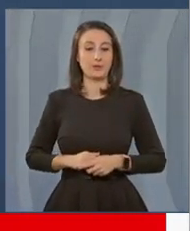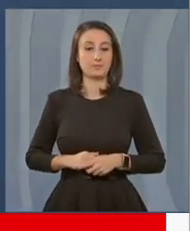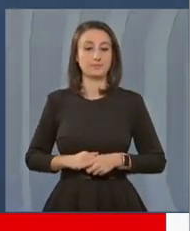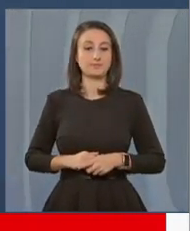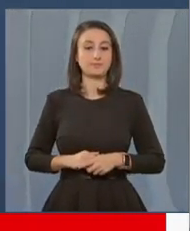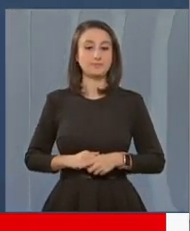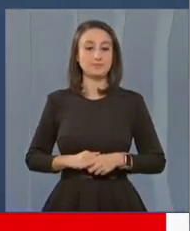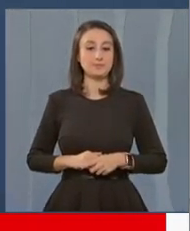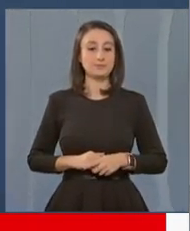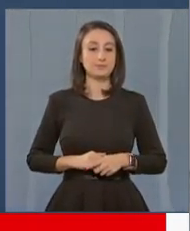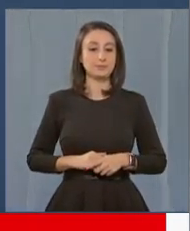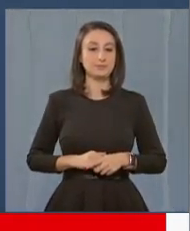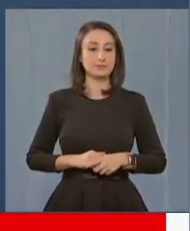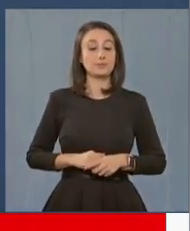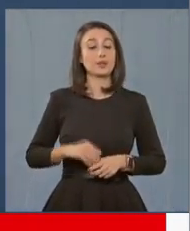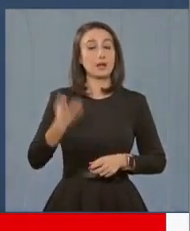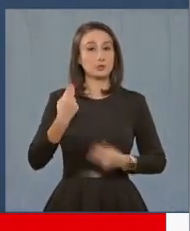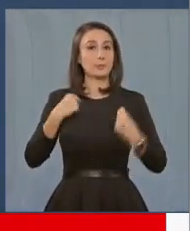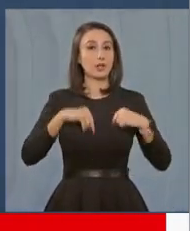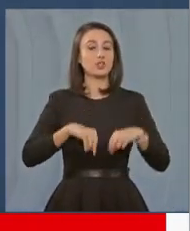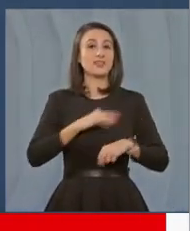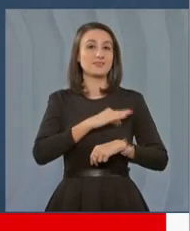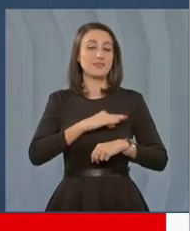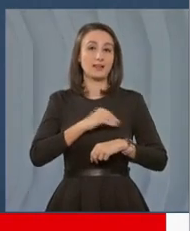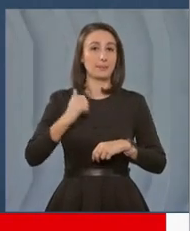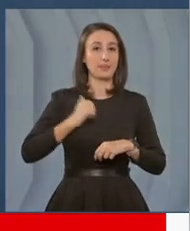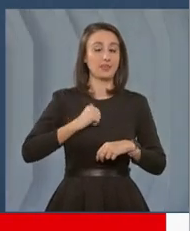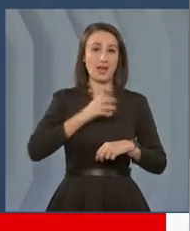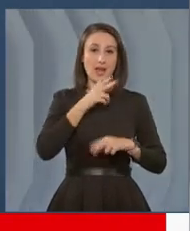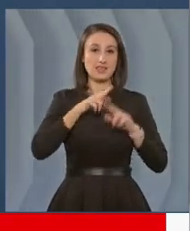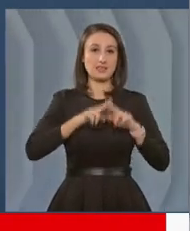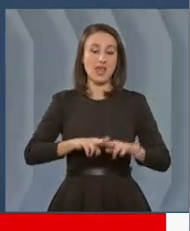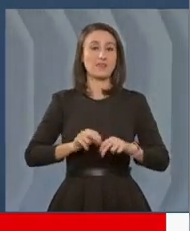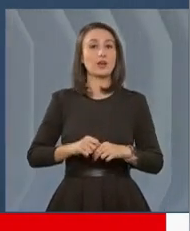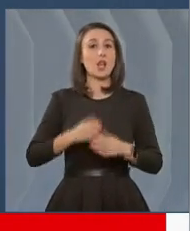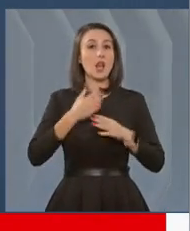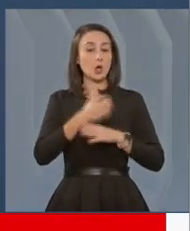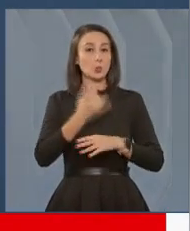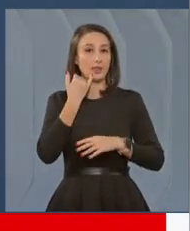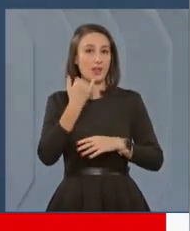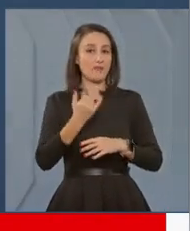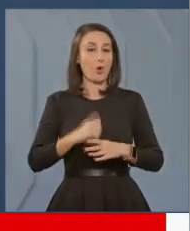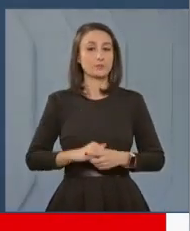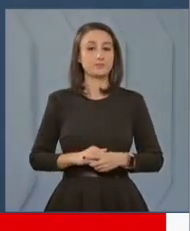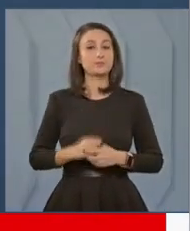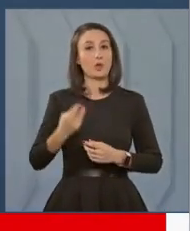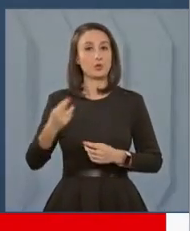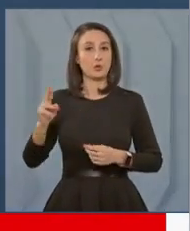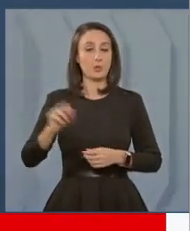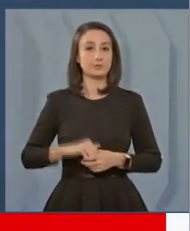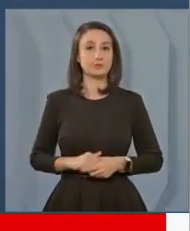frumos pentru această intervenție. Mircea Adogaru, președintele Sindicatului Militarilor în rezervă, în direct pentru știrile B1TV. Continuăm jurnalul și cu alte